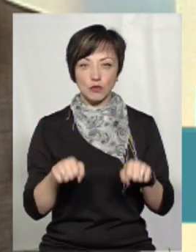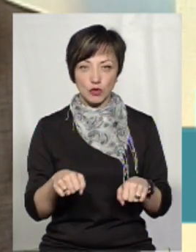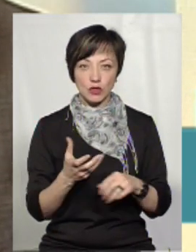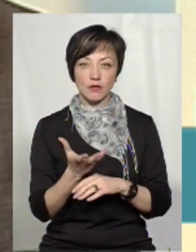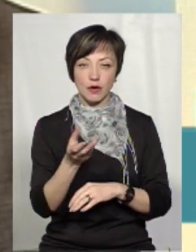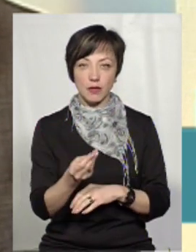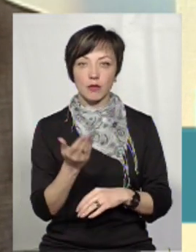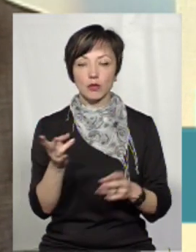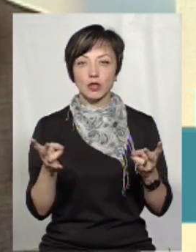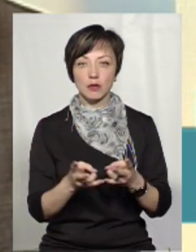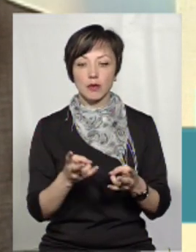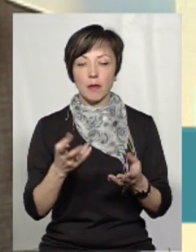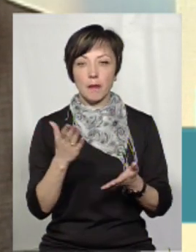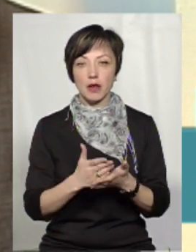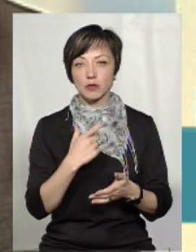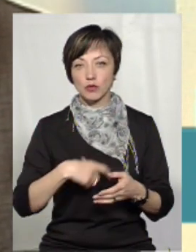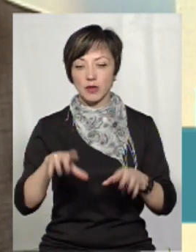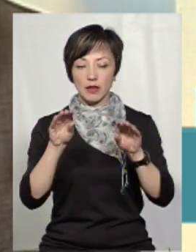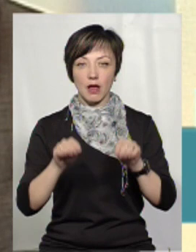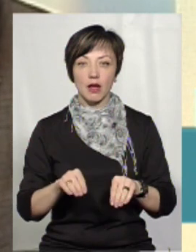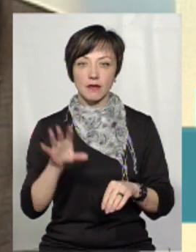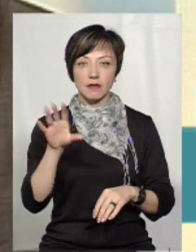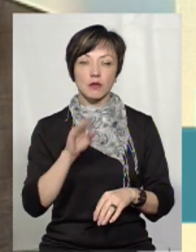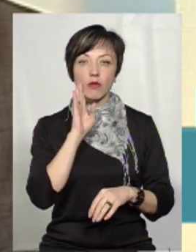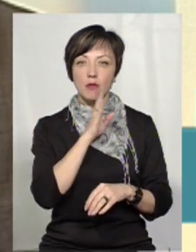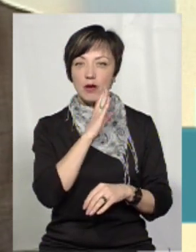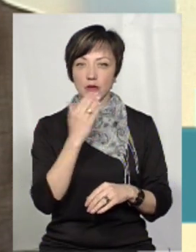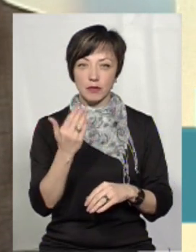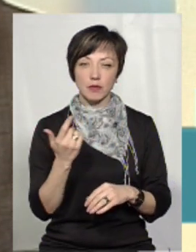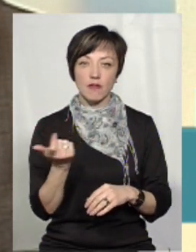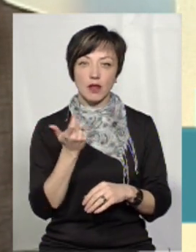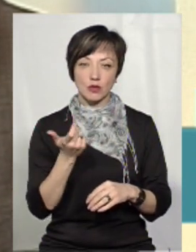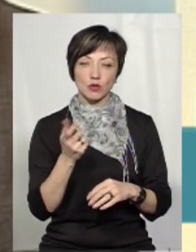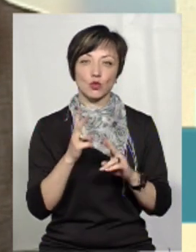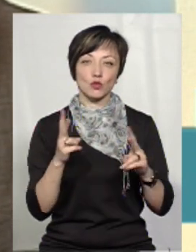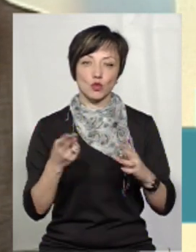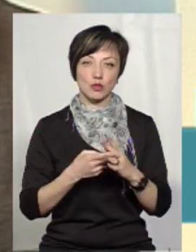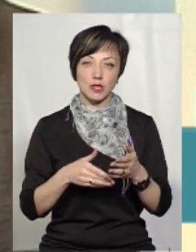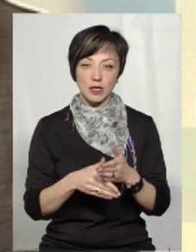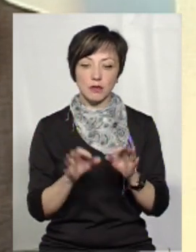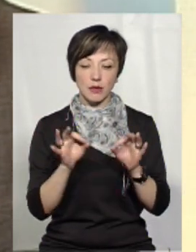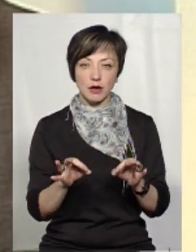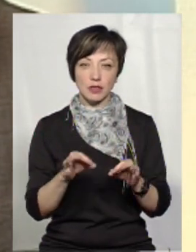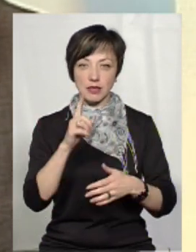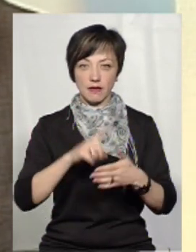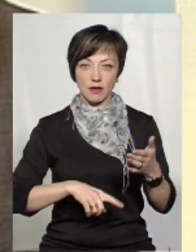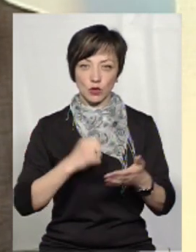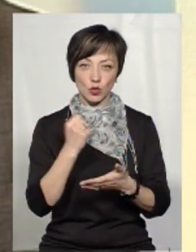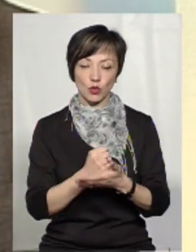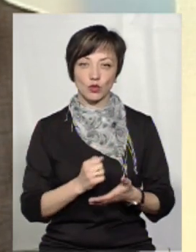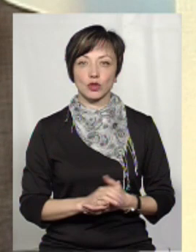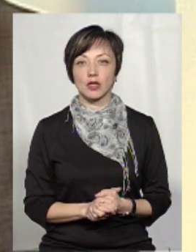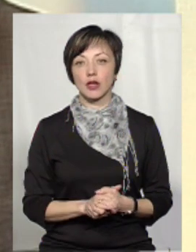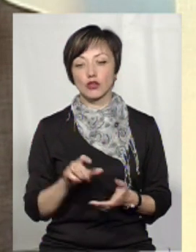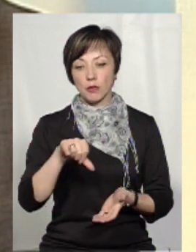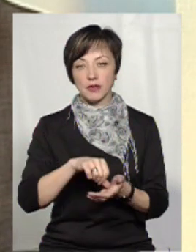зможемо її виплатити. Вам потрібно мати при собі всі дані по мамі, власне, по субсидіанту, і належним чином завірену довіреність,